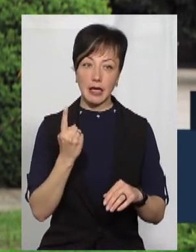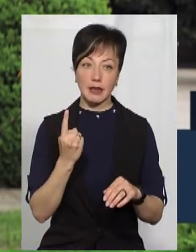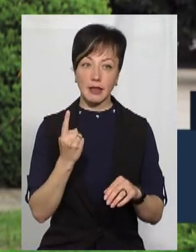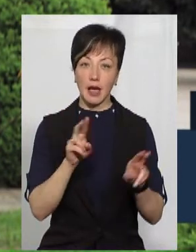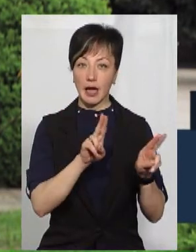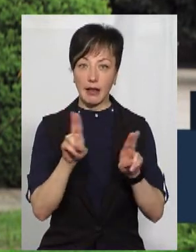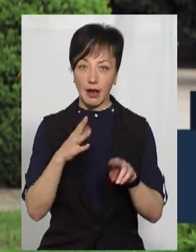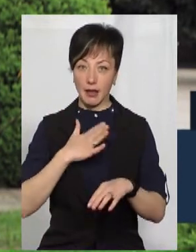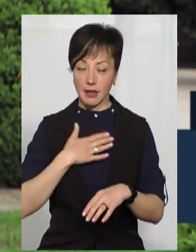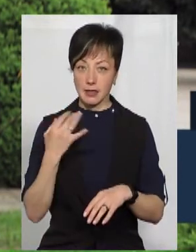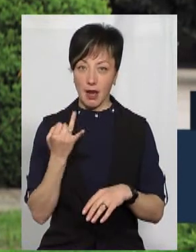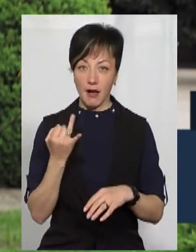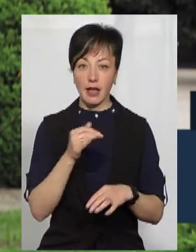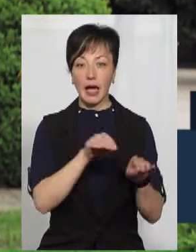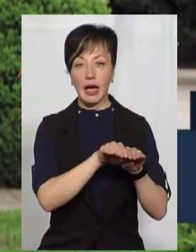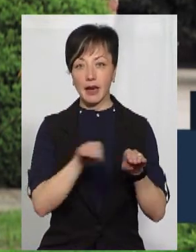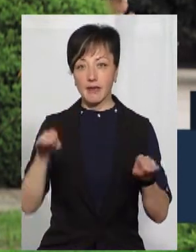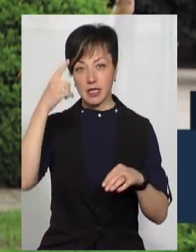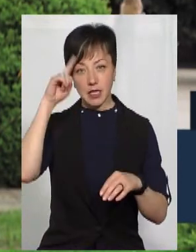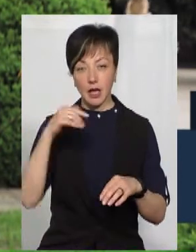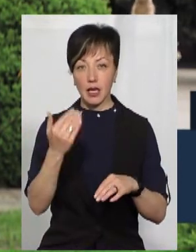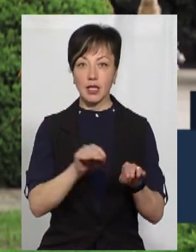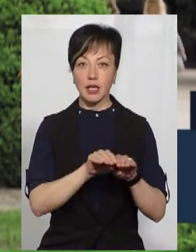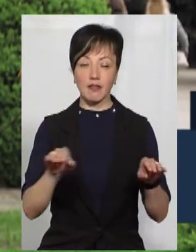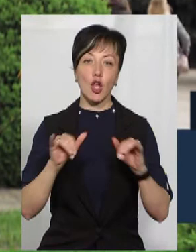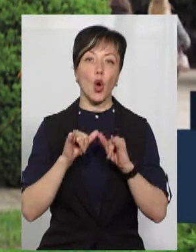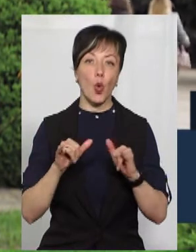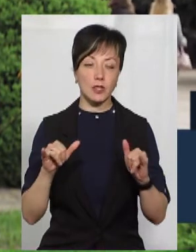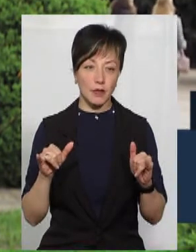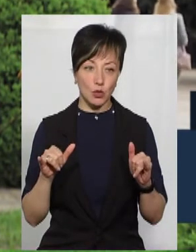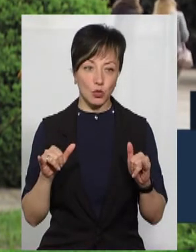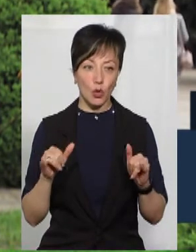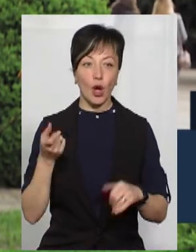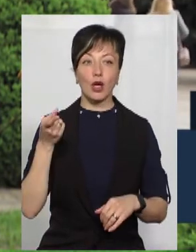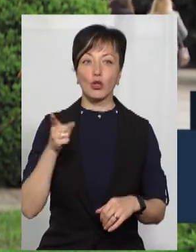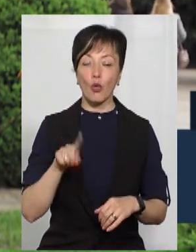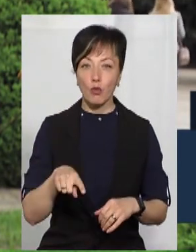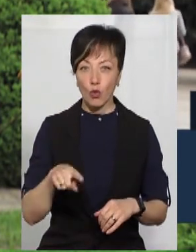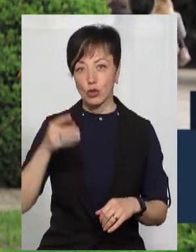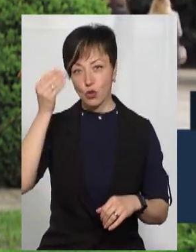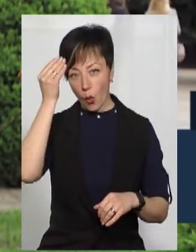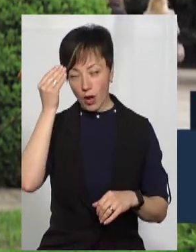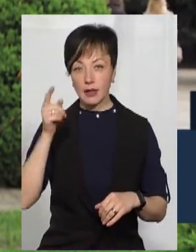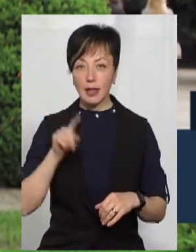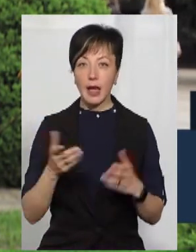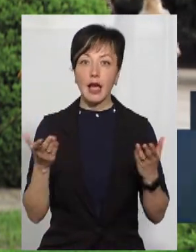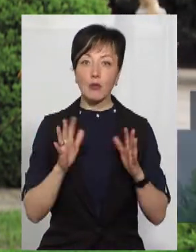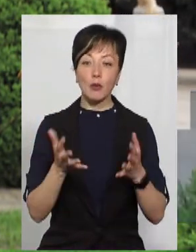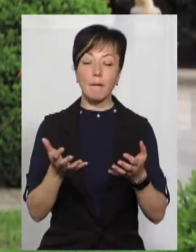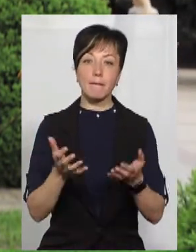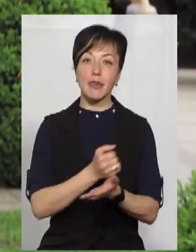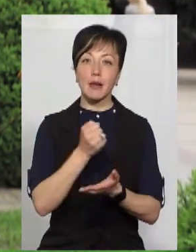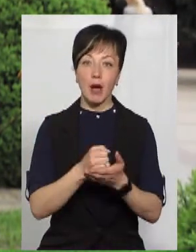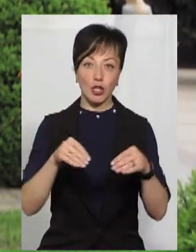цікавиться – їхній рівень знань, їхній рівень розвитку. Тому, з огляду на те, які будуть прийматися